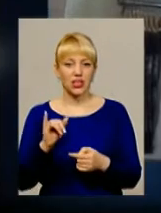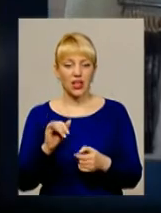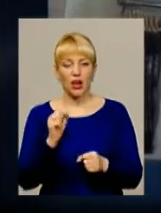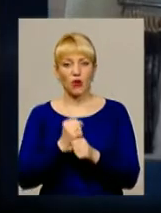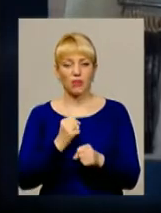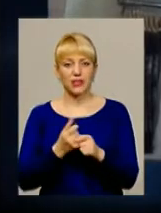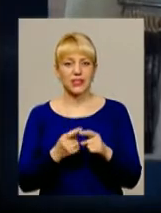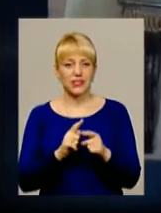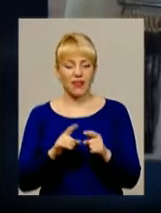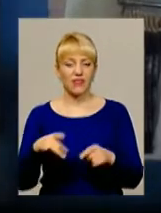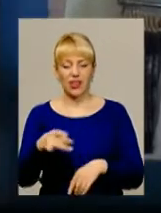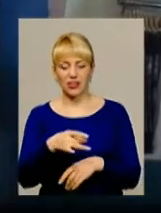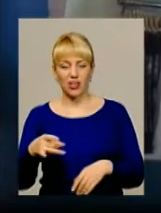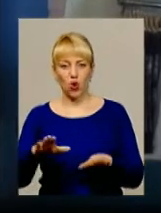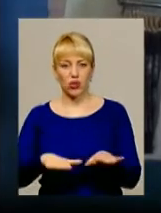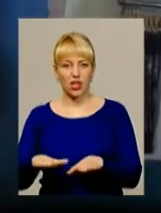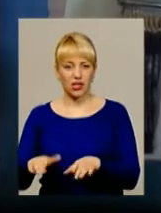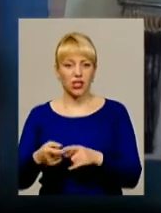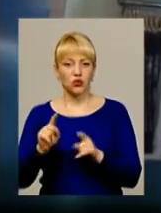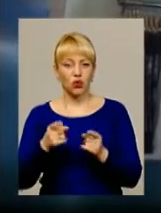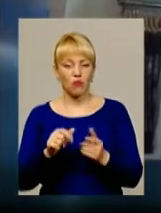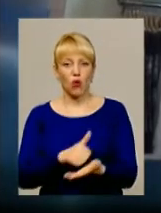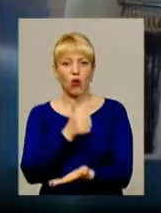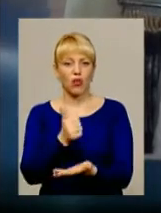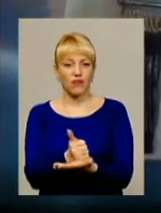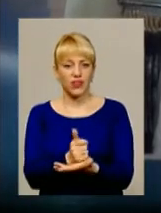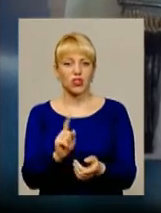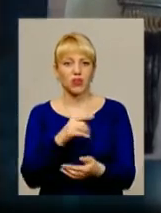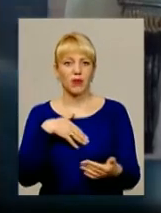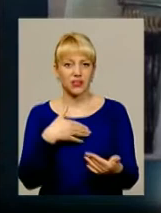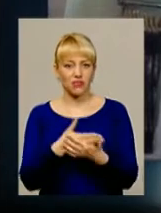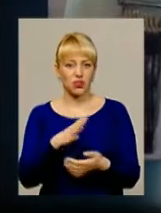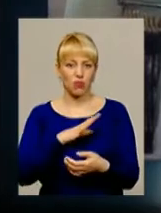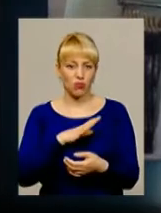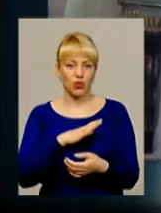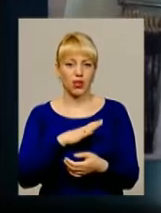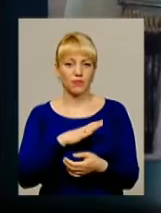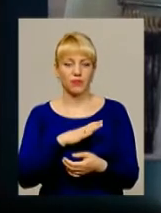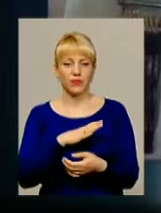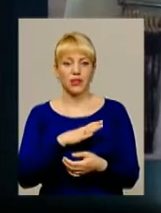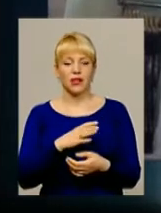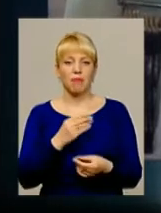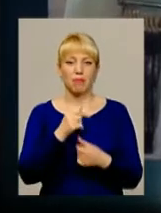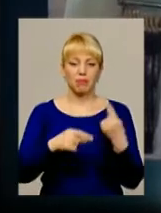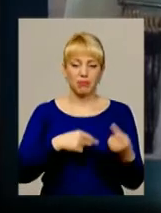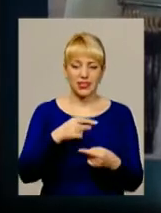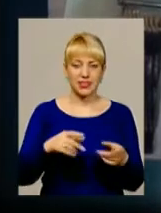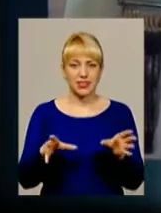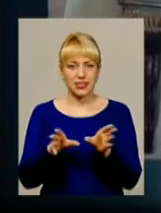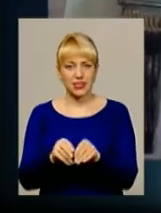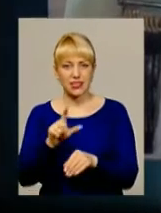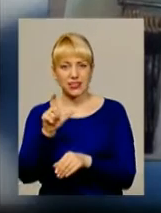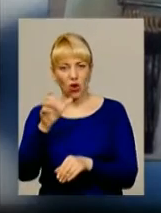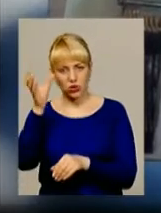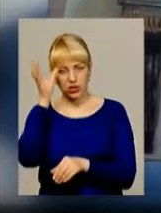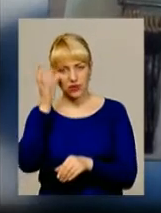робити це саме в регіоні. Тому саме головне, щоб активніша була синергія бізнесу і освіти, я думаю,